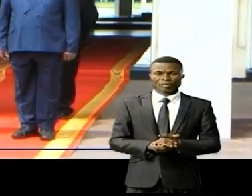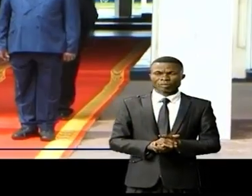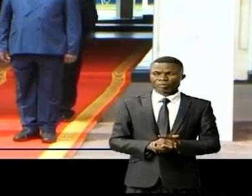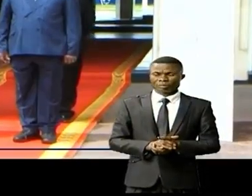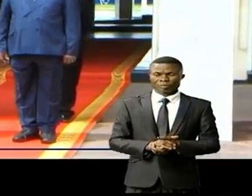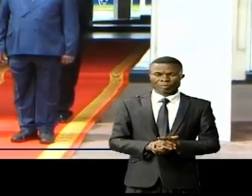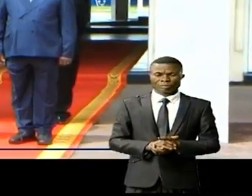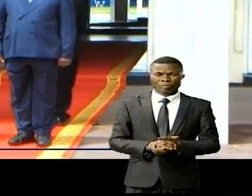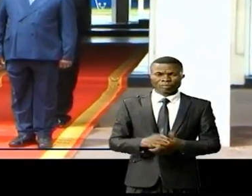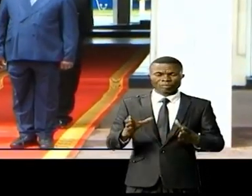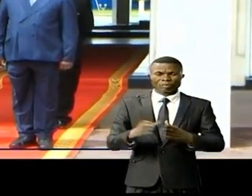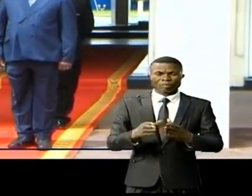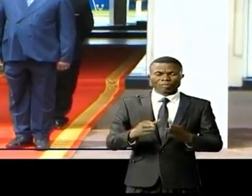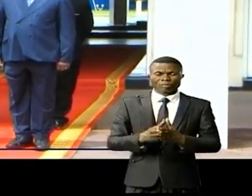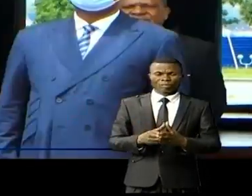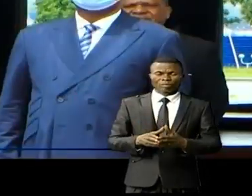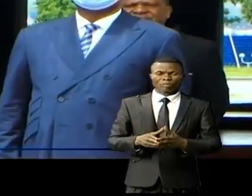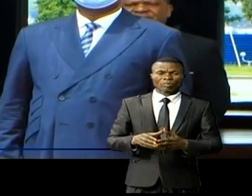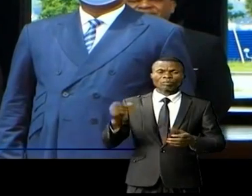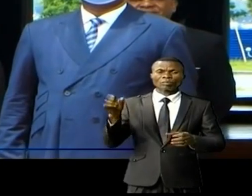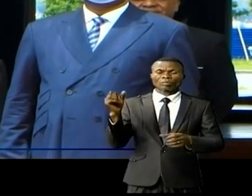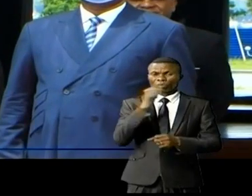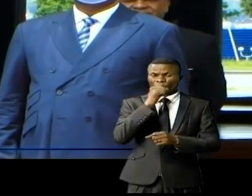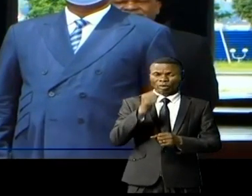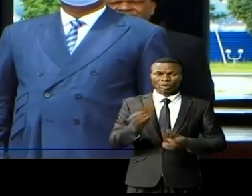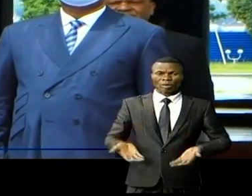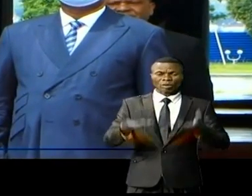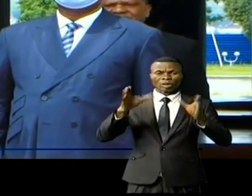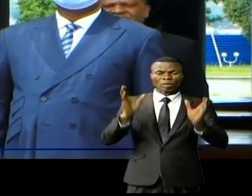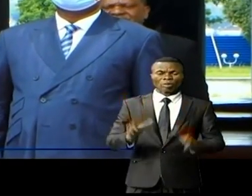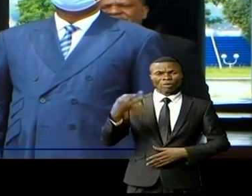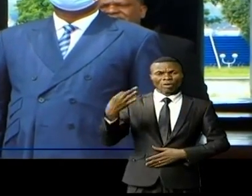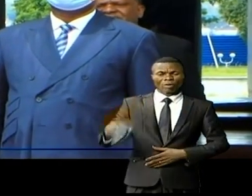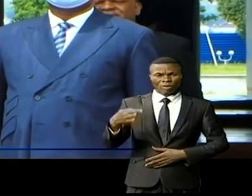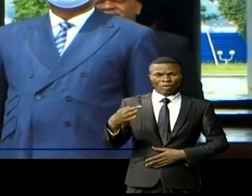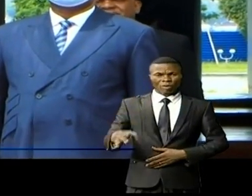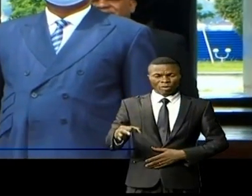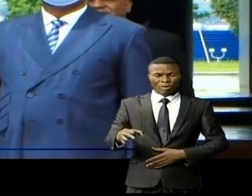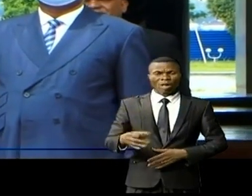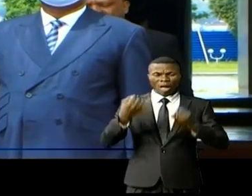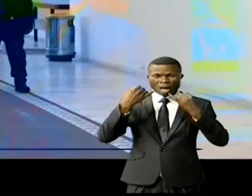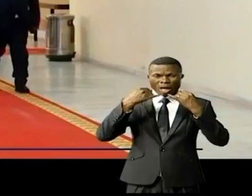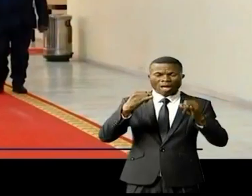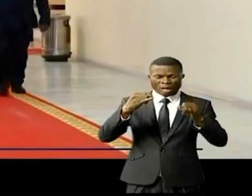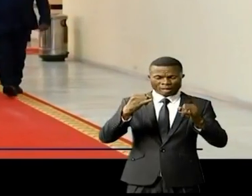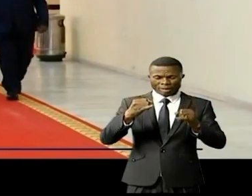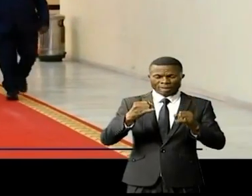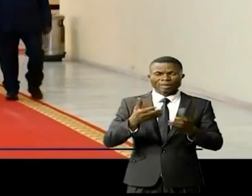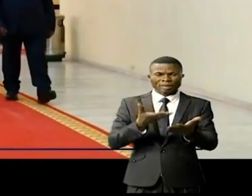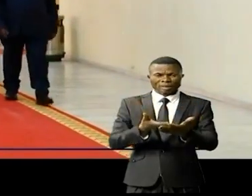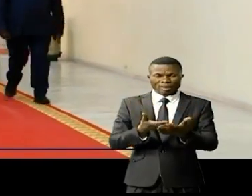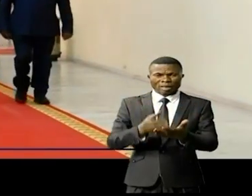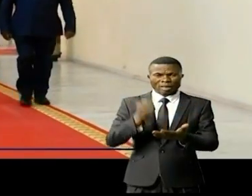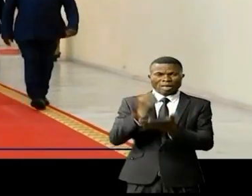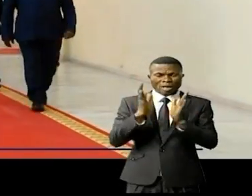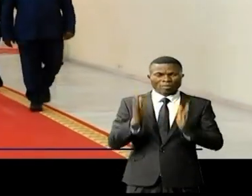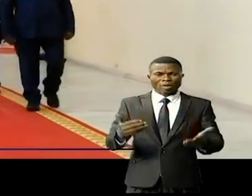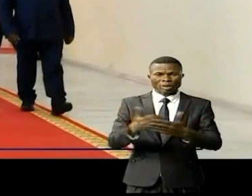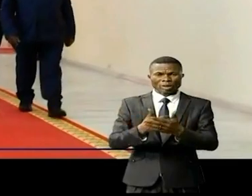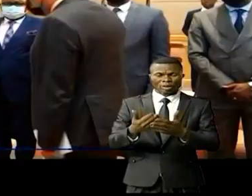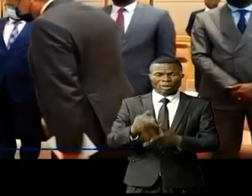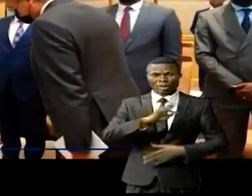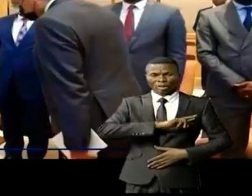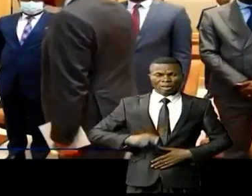Exécuté avec Maestria, la Marseillaise, hymne national français a annoncé ses couleurs. Un nouvel ambassadeur de la République